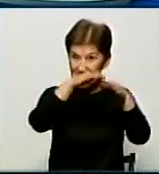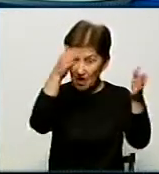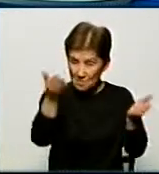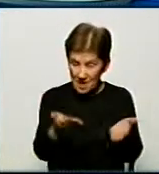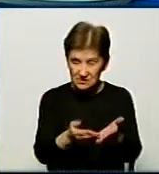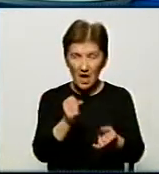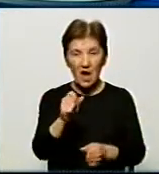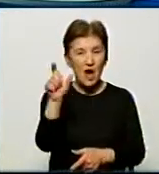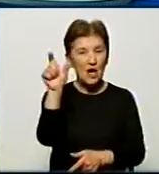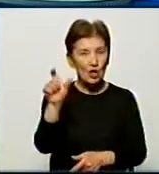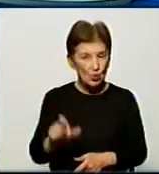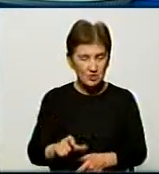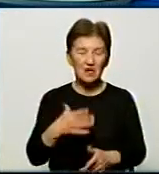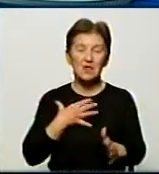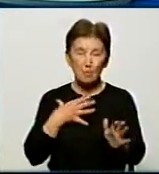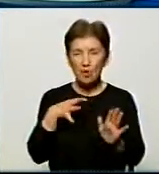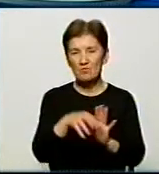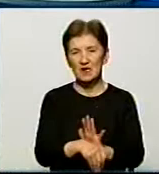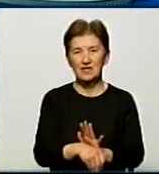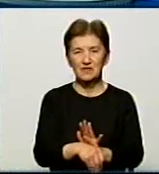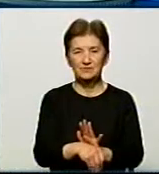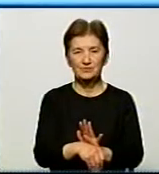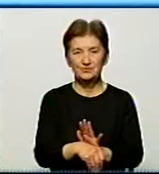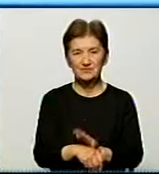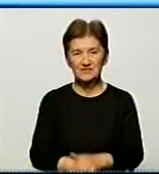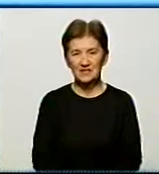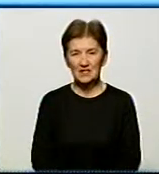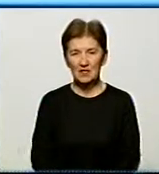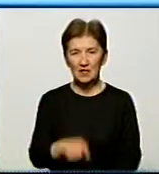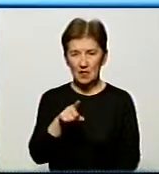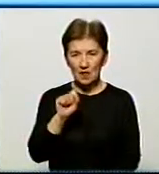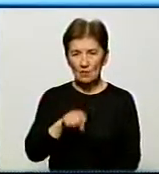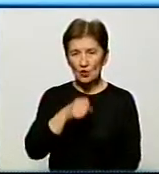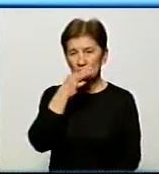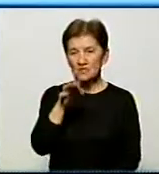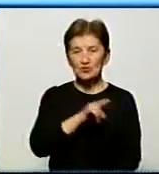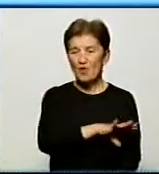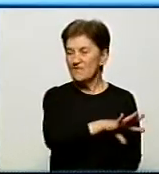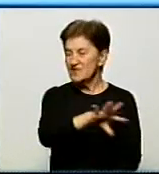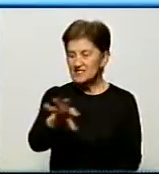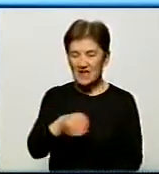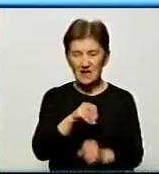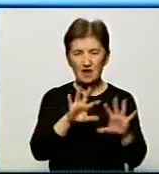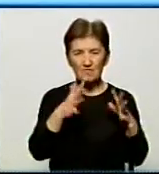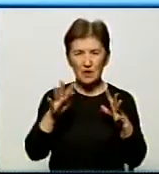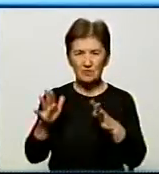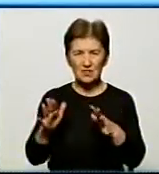людина померла. Можна сказати, що всі випадки характеризуються